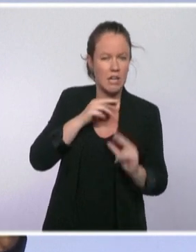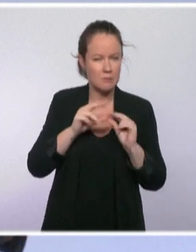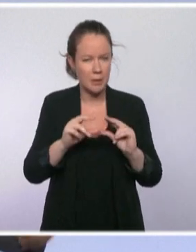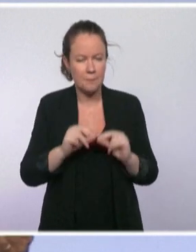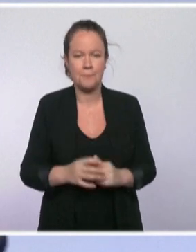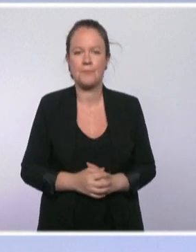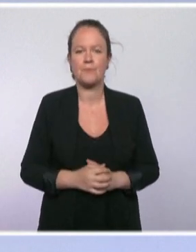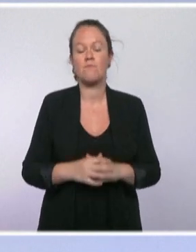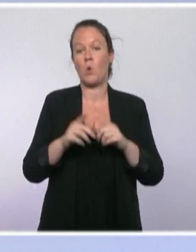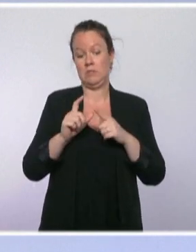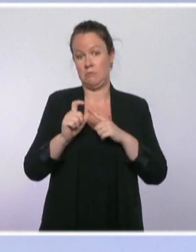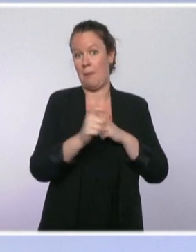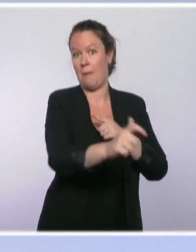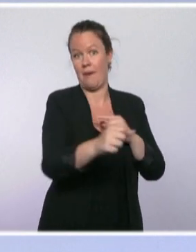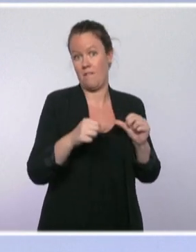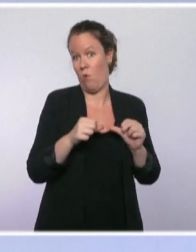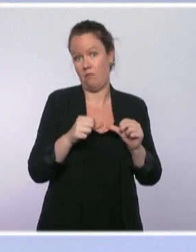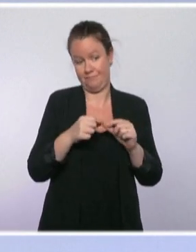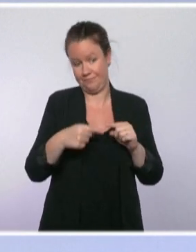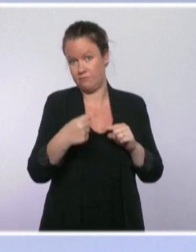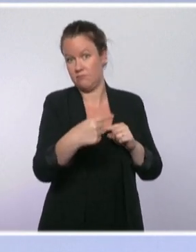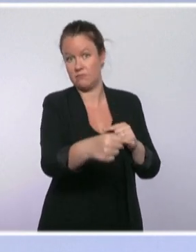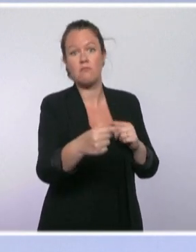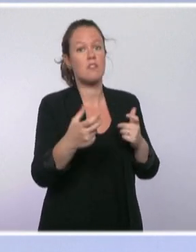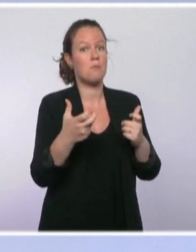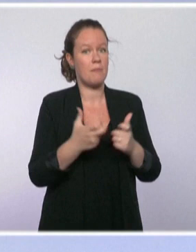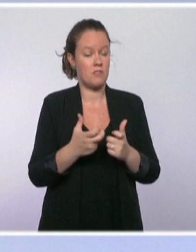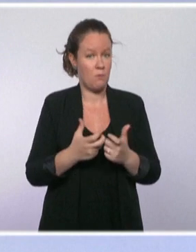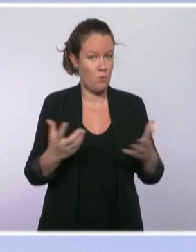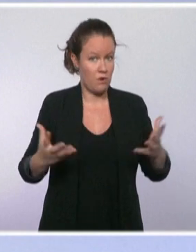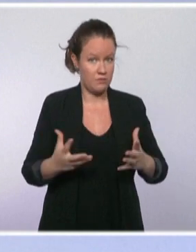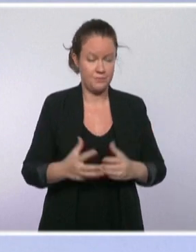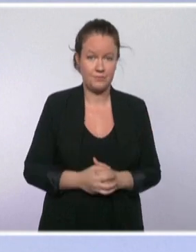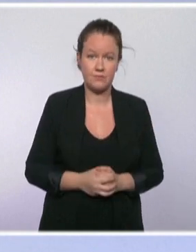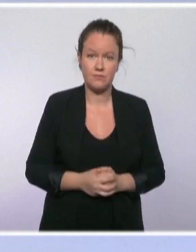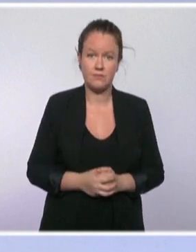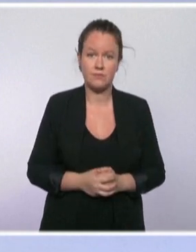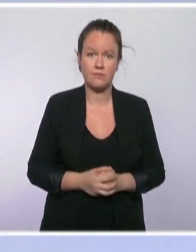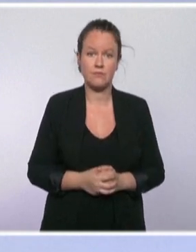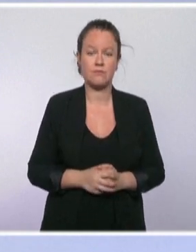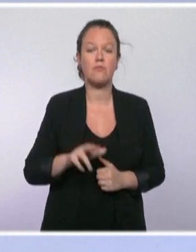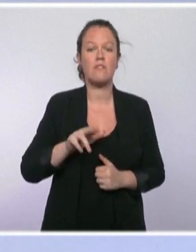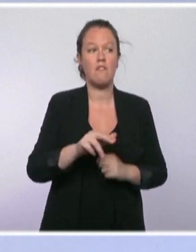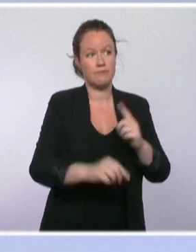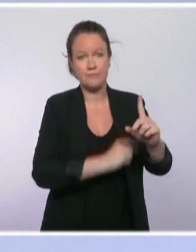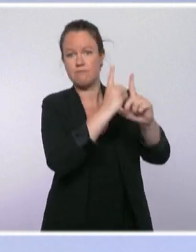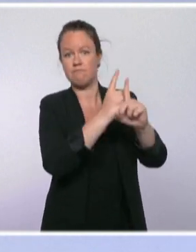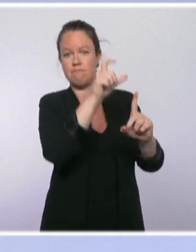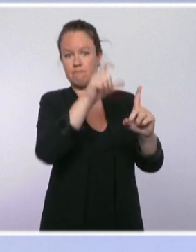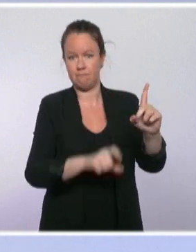renvoyé aux prochaines étapes et la principale étant, vous le savez, aujourd'hui l'échange qu'il aura avec le président